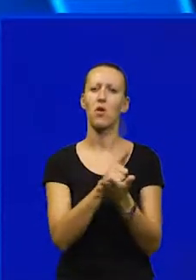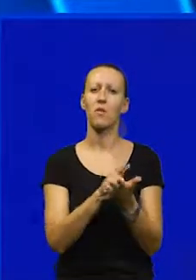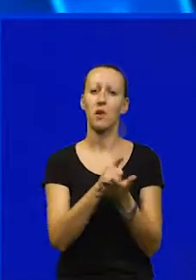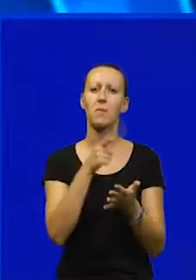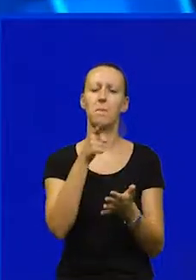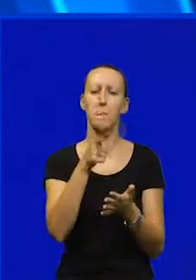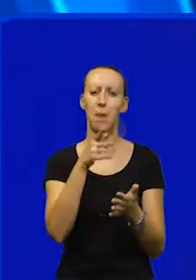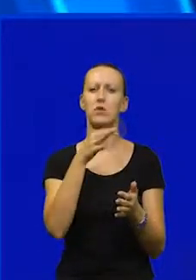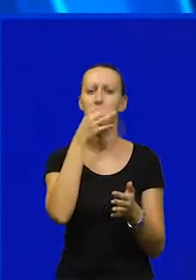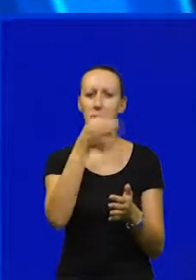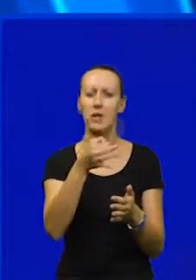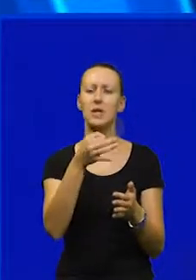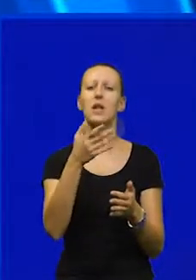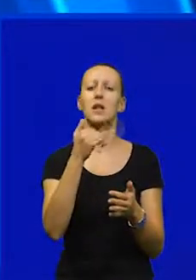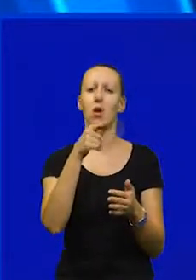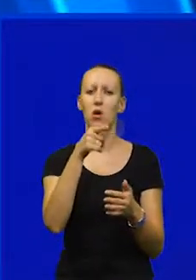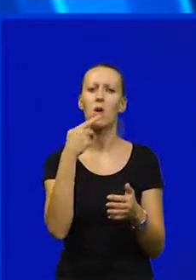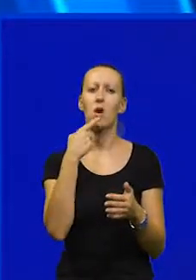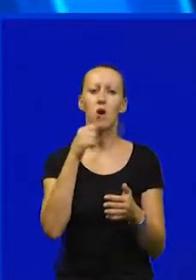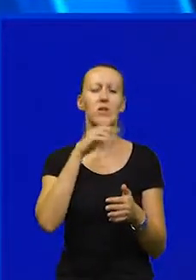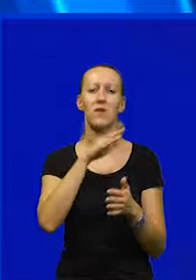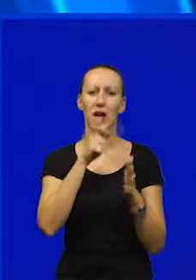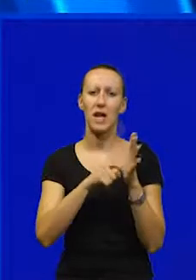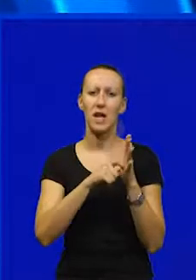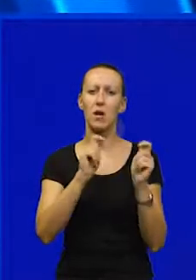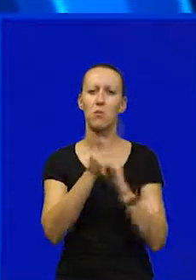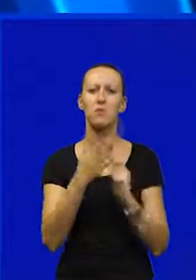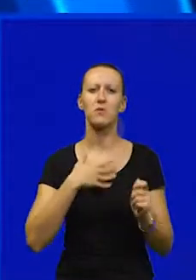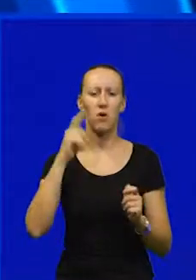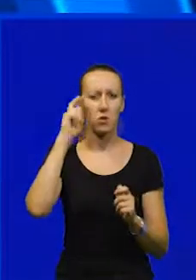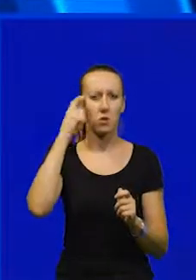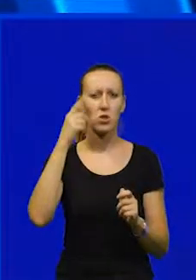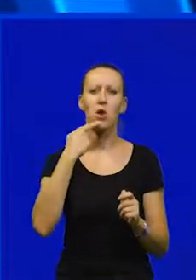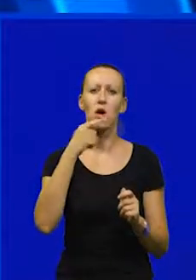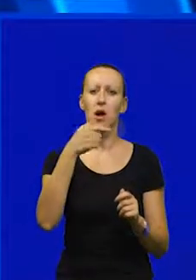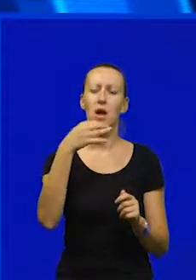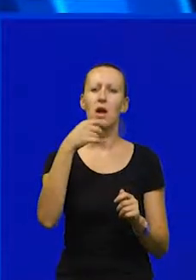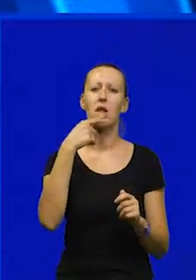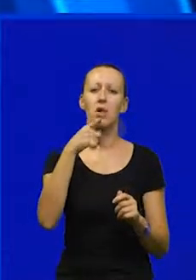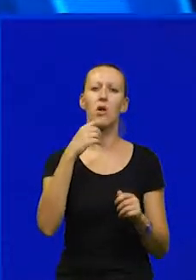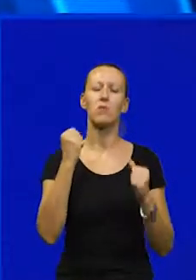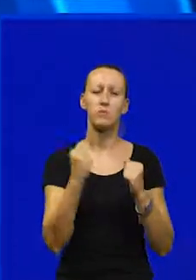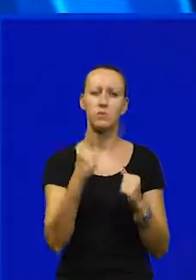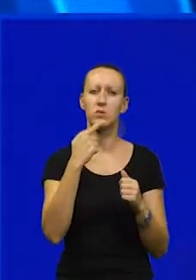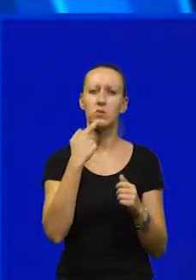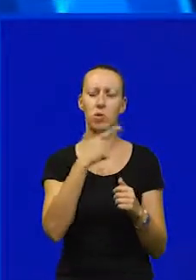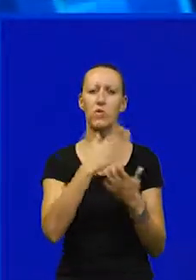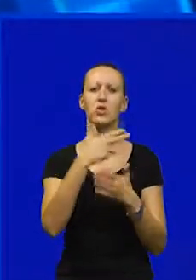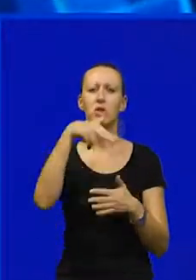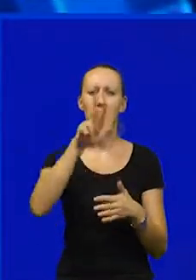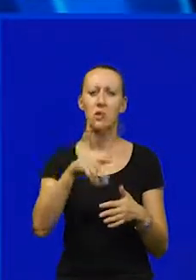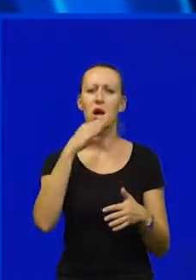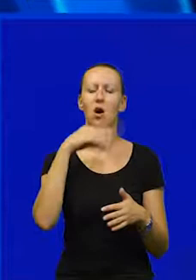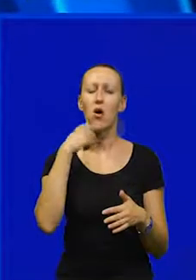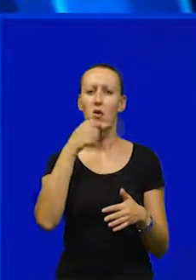Takva će te pitanja postavljati onima koji svaki tjedan promijene svoj stavi mišljenje Jedini ko je konzistentan i ko već 3 mjeseca